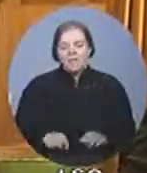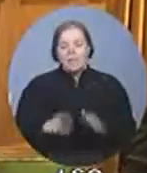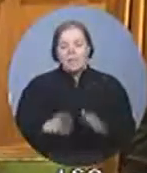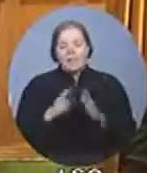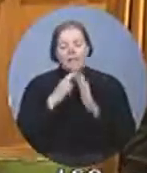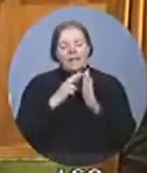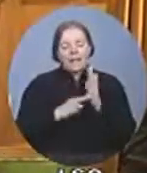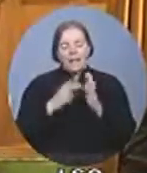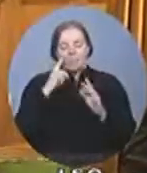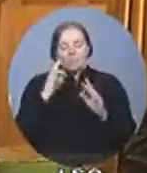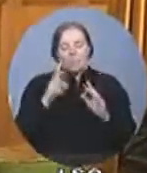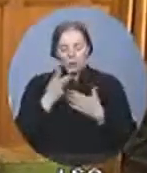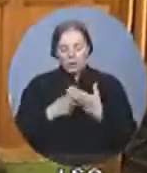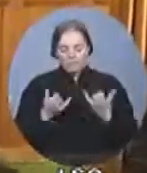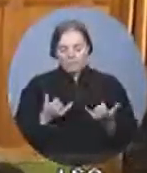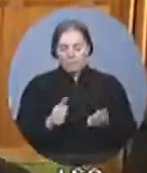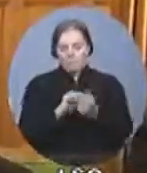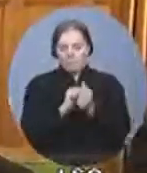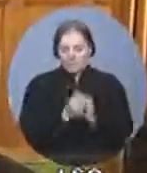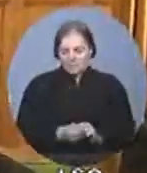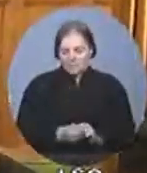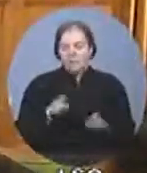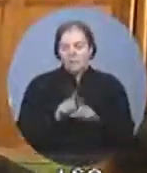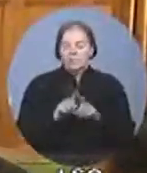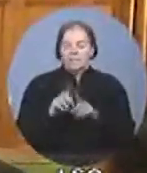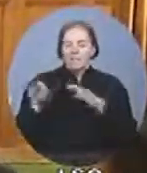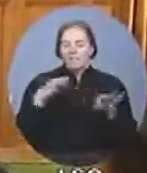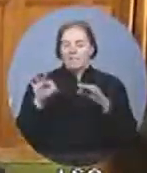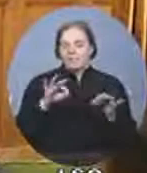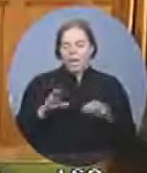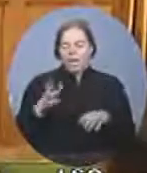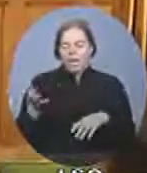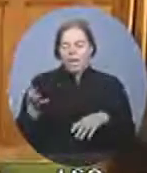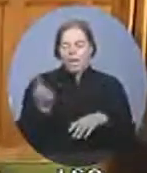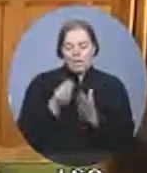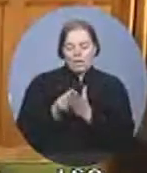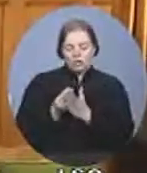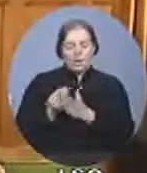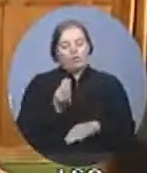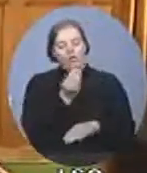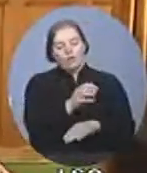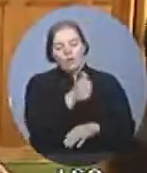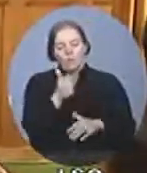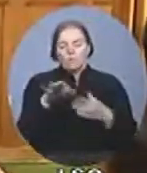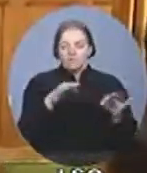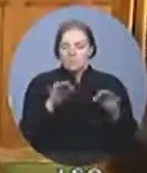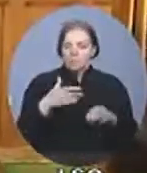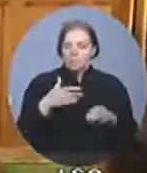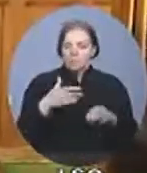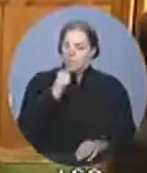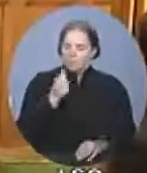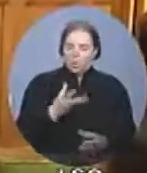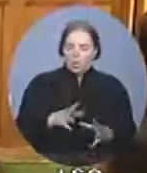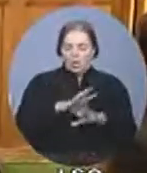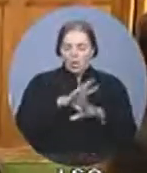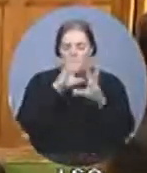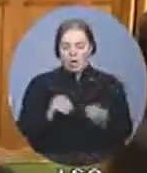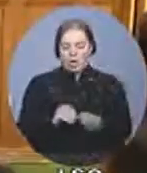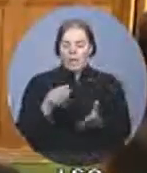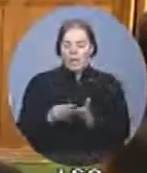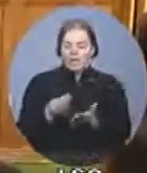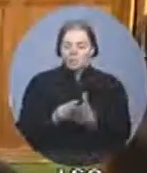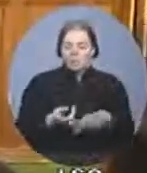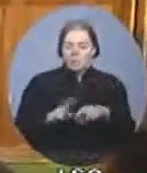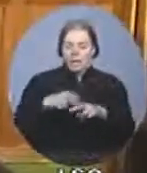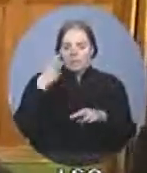'attribution du programme existant et de déshabiller un festival pour en habiller un autre, pourquoi le gouvernement n'augmente-t-il pas l'enveloppe globale pour financer